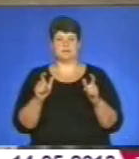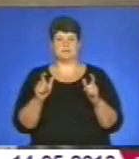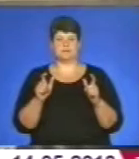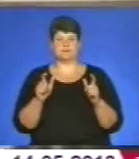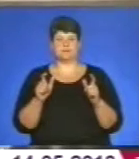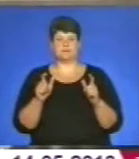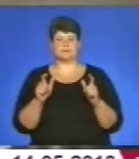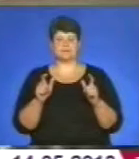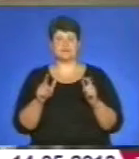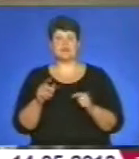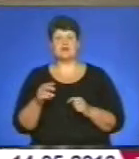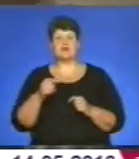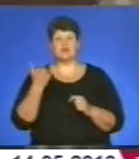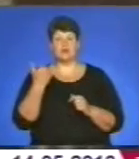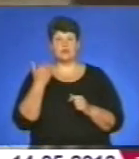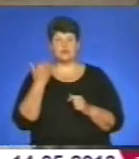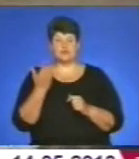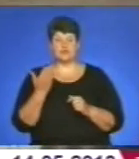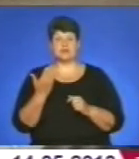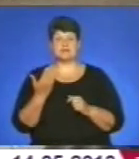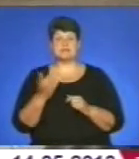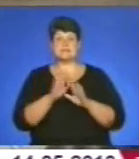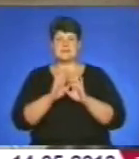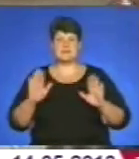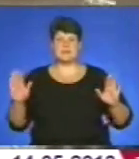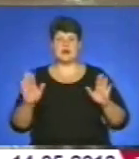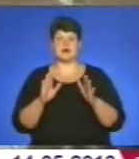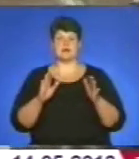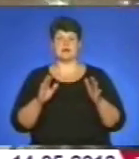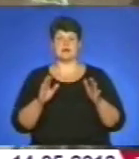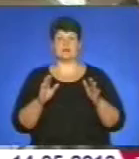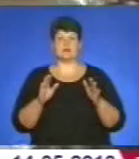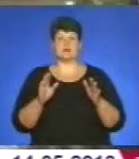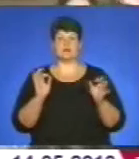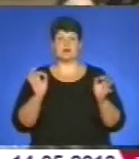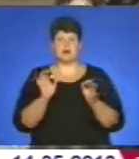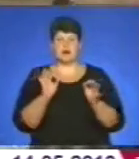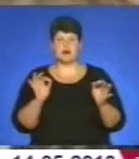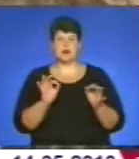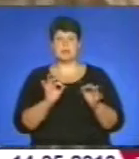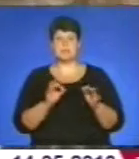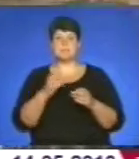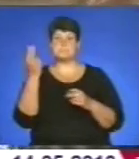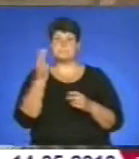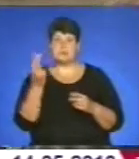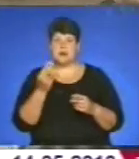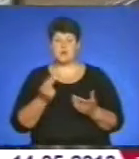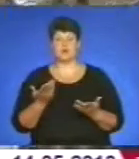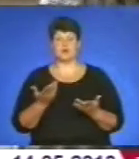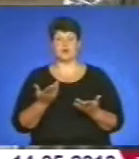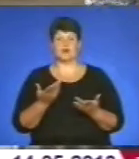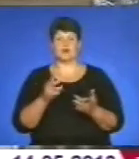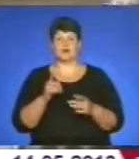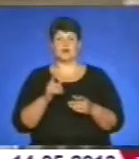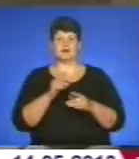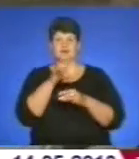Він нас грає і співає, і малює він, Морески